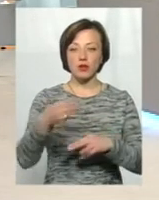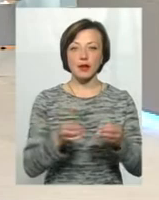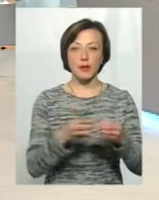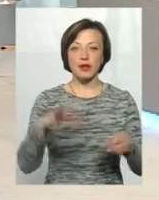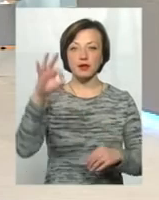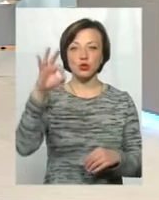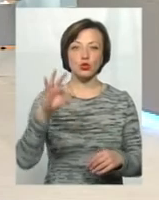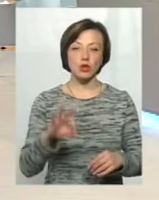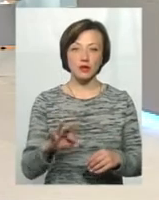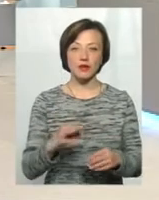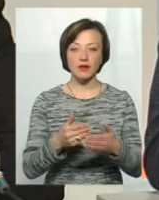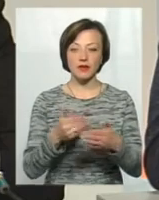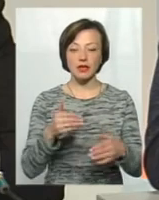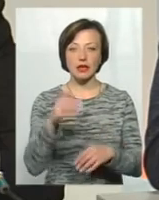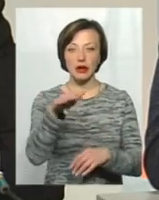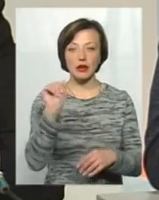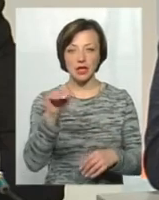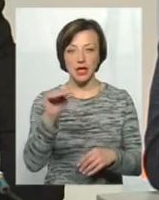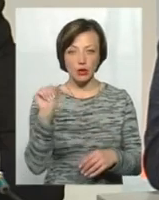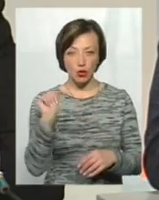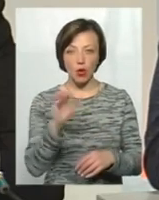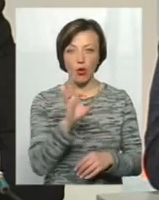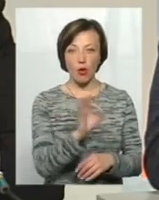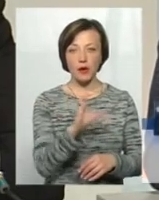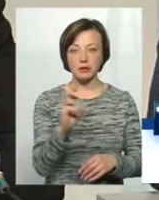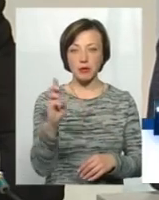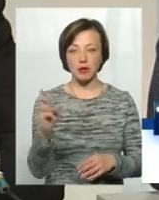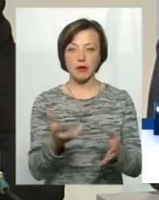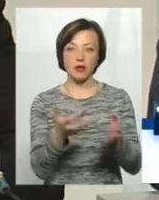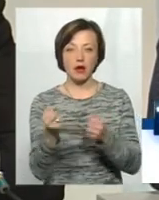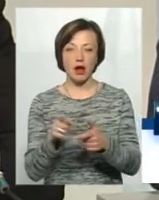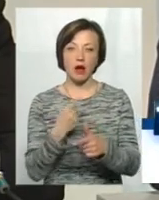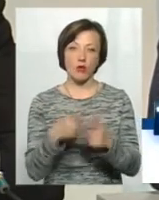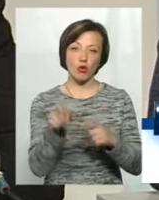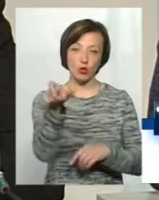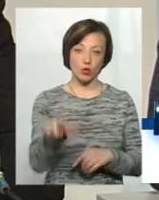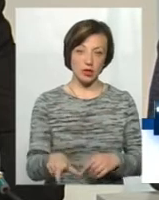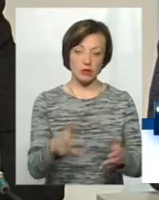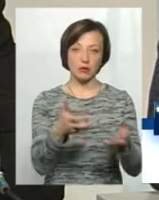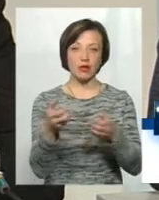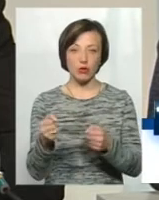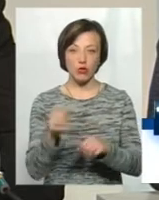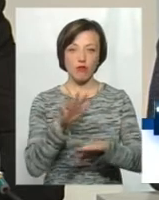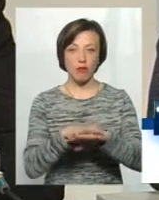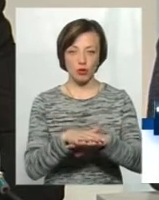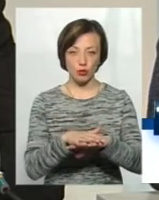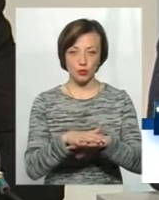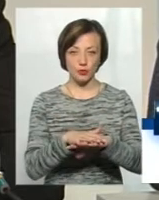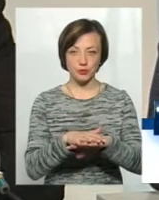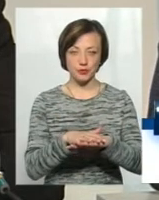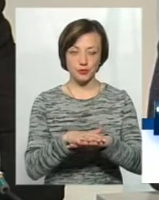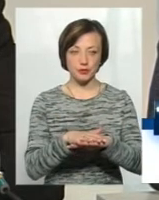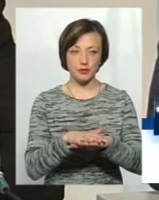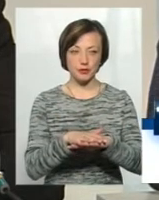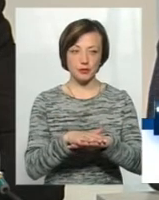відсоткової ставки від кредиту, яку ОСББ бере, або ОСББ, або фізособи беруть в банку. А